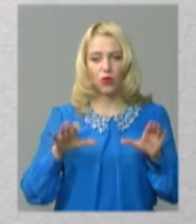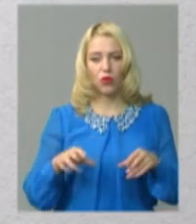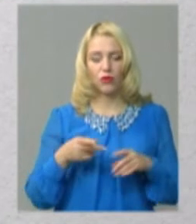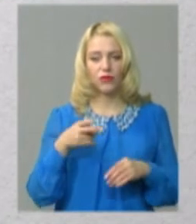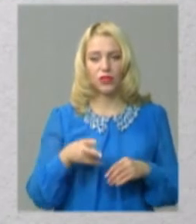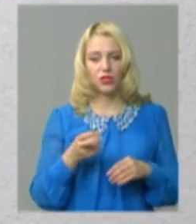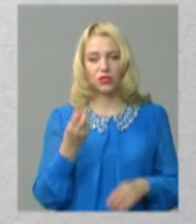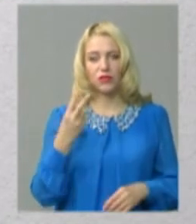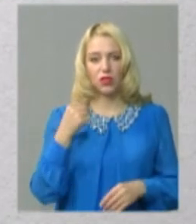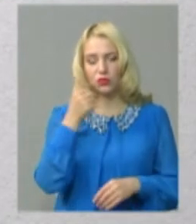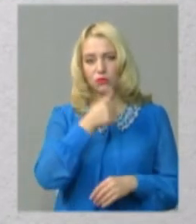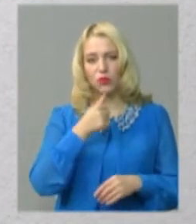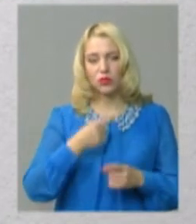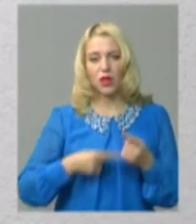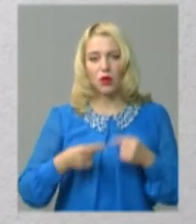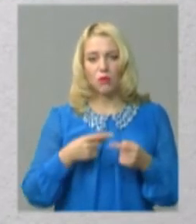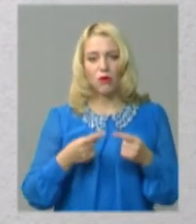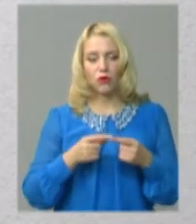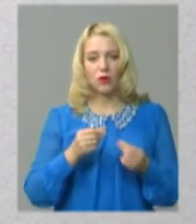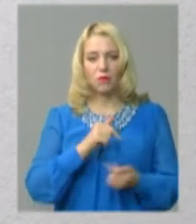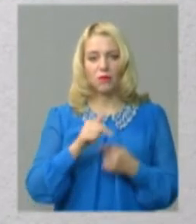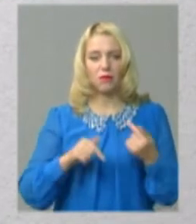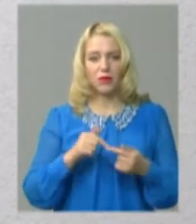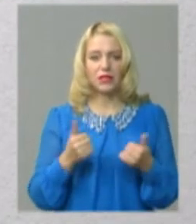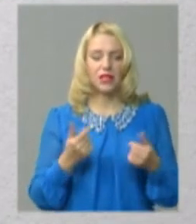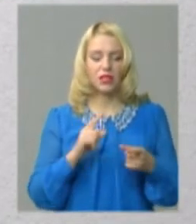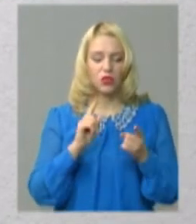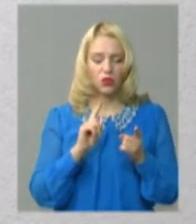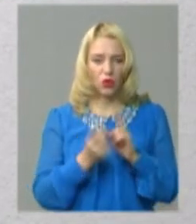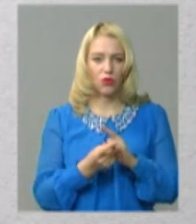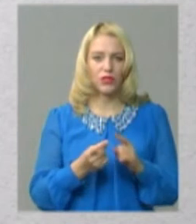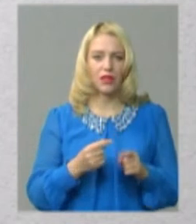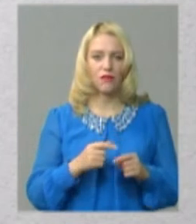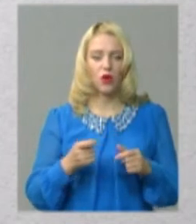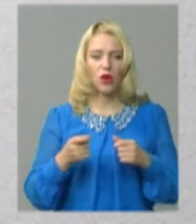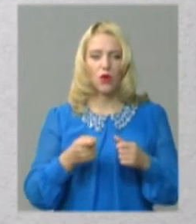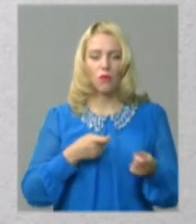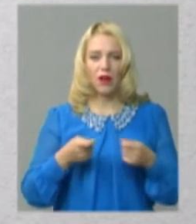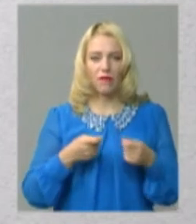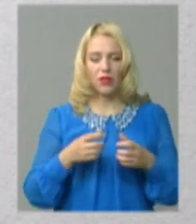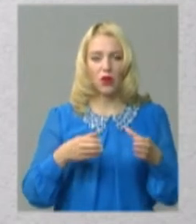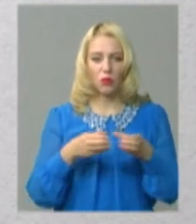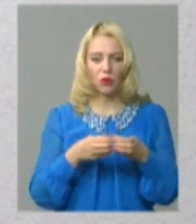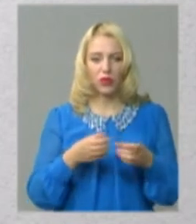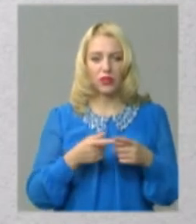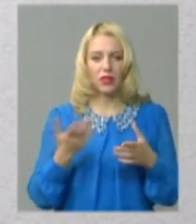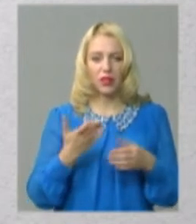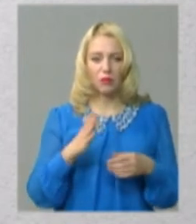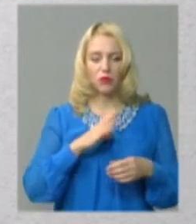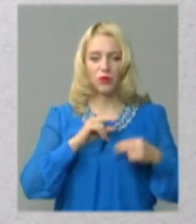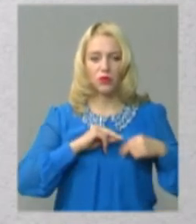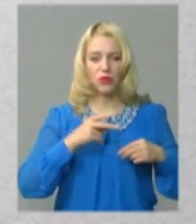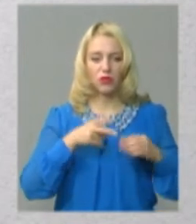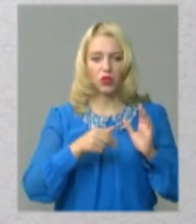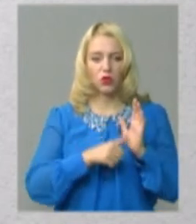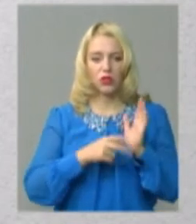У 2012 році повернувся у бізнес Знову став головою правління колективного підприємства, на якому працював у 2006